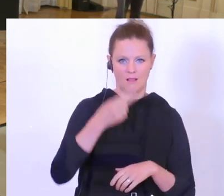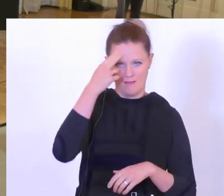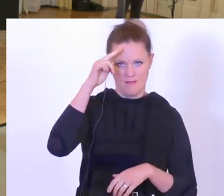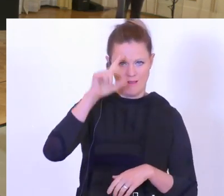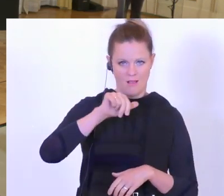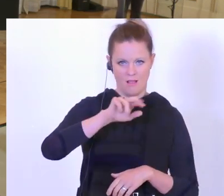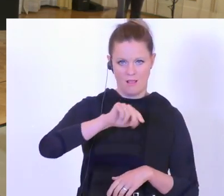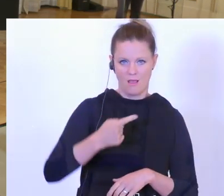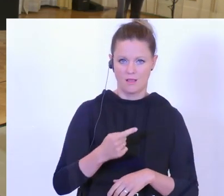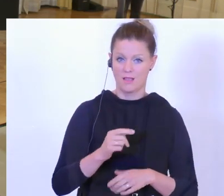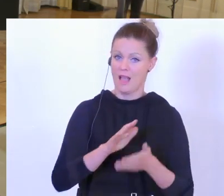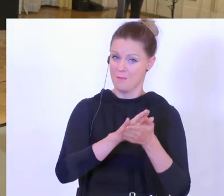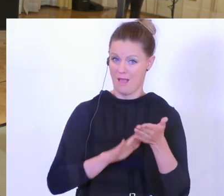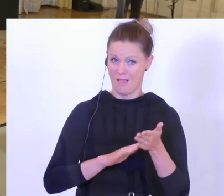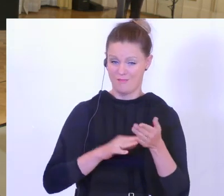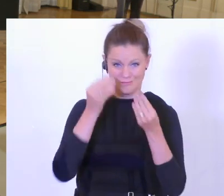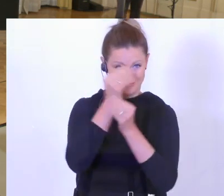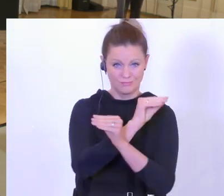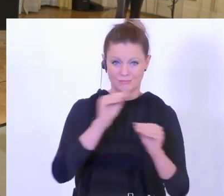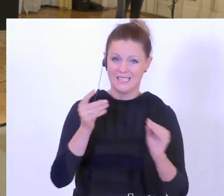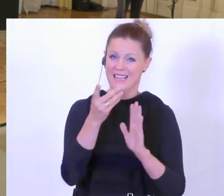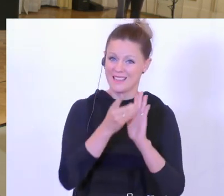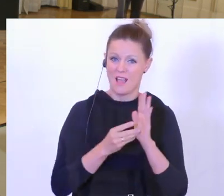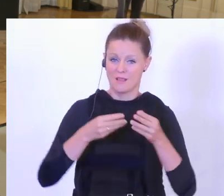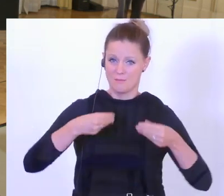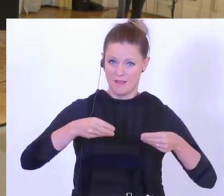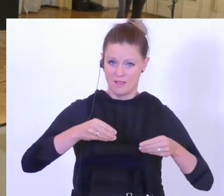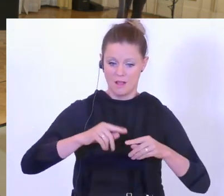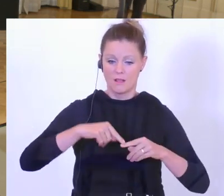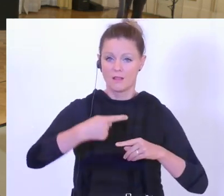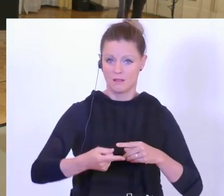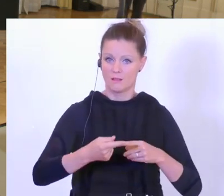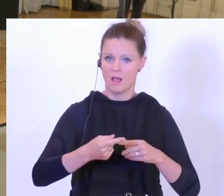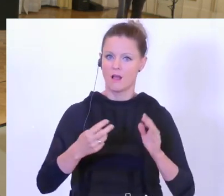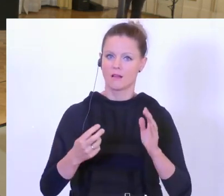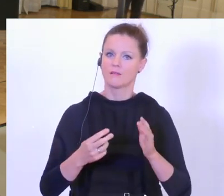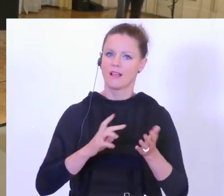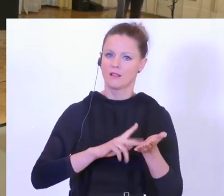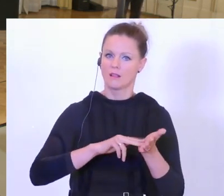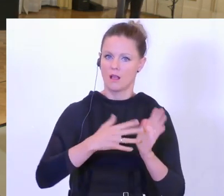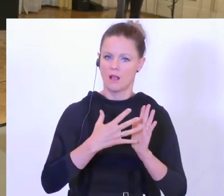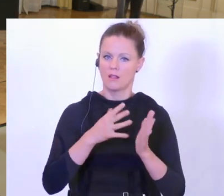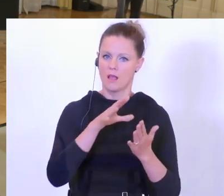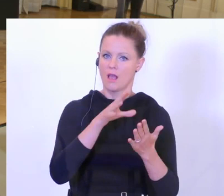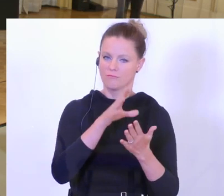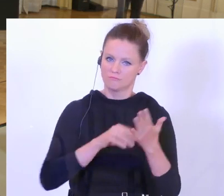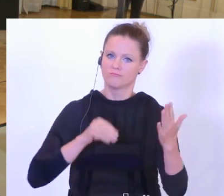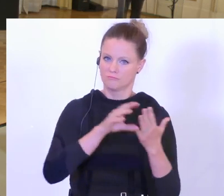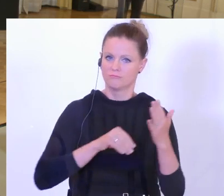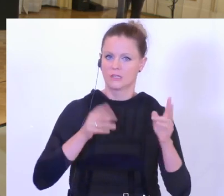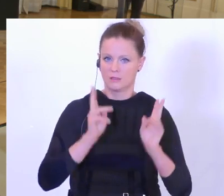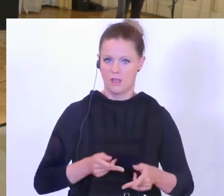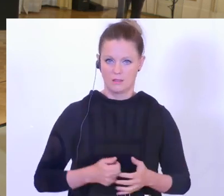darf zu Beginn gleich anmerken, dass umfassendes Datenmaterial nachher auch elektronisch zur Verfügung gestellt wird. Herr